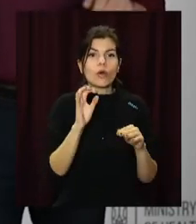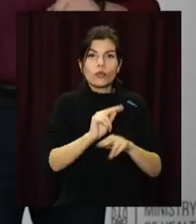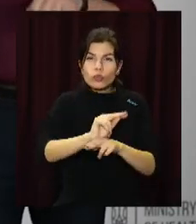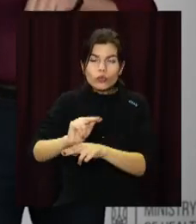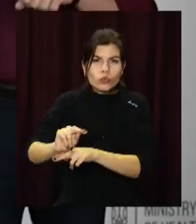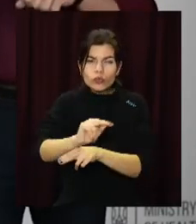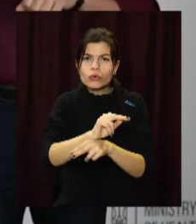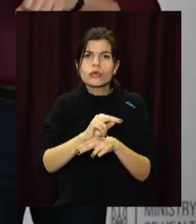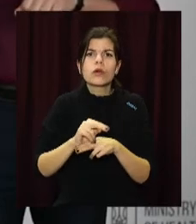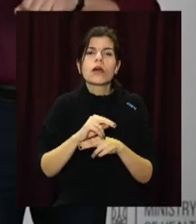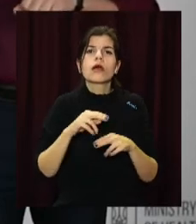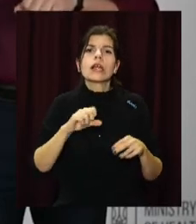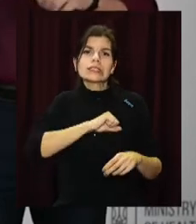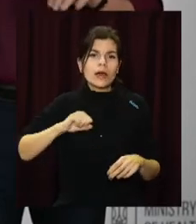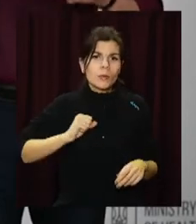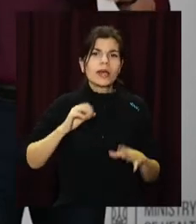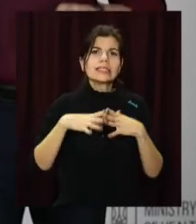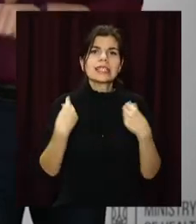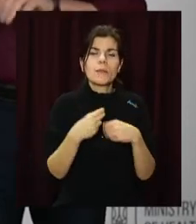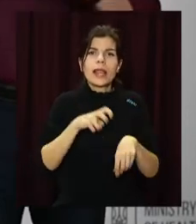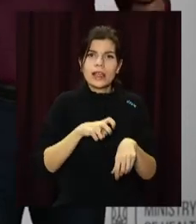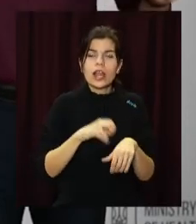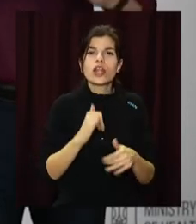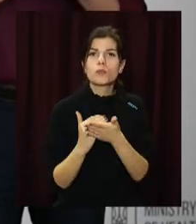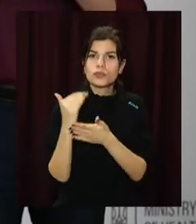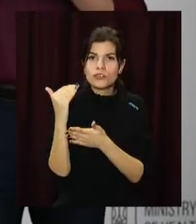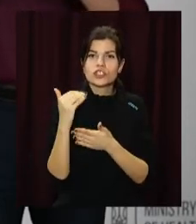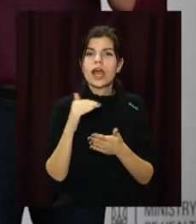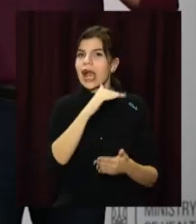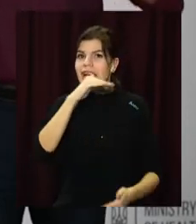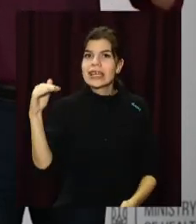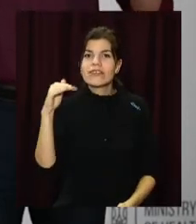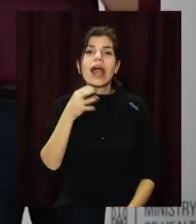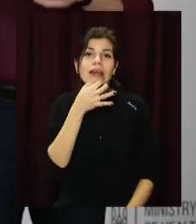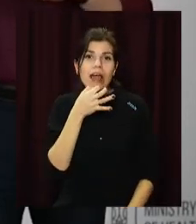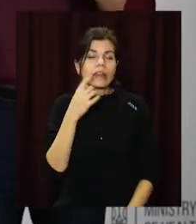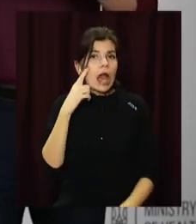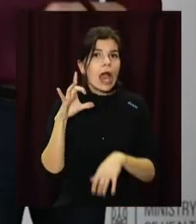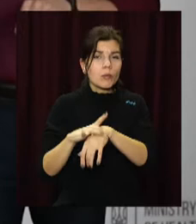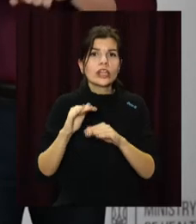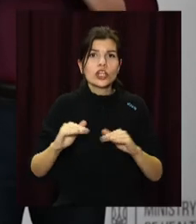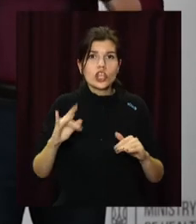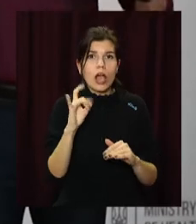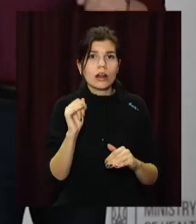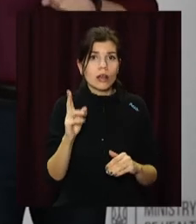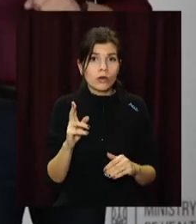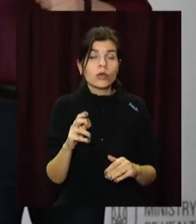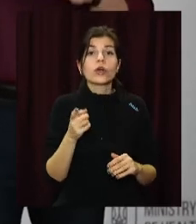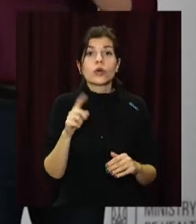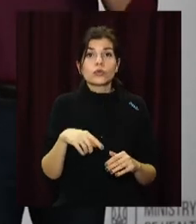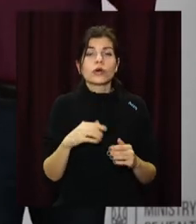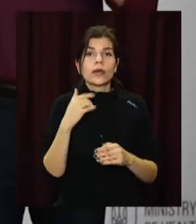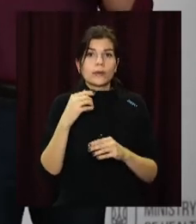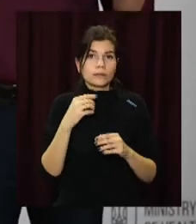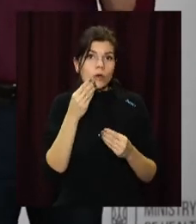онкогематології, педіатрів та сімейних лікарів для підвищення рівня раннього виявлення дитячого раку та покращення